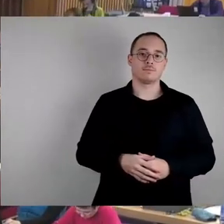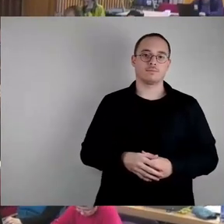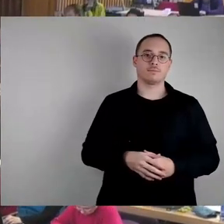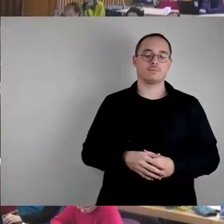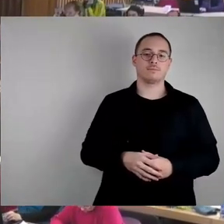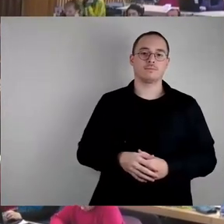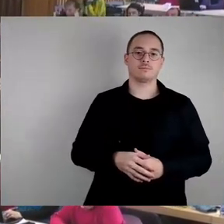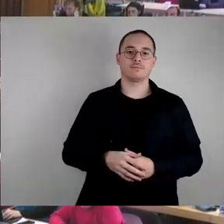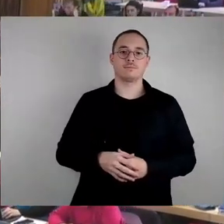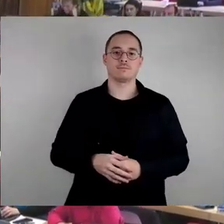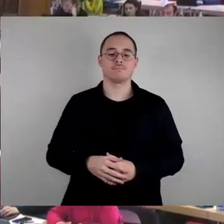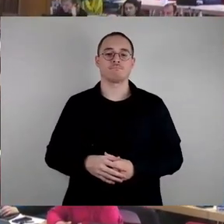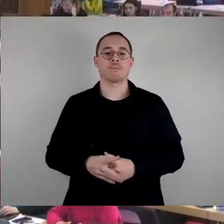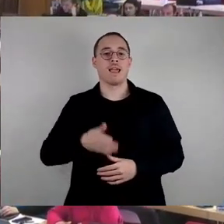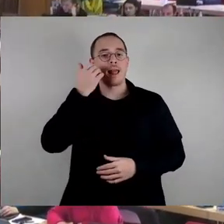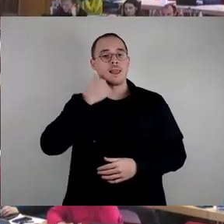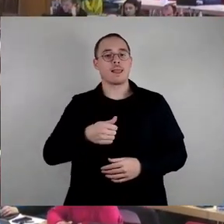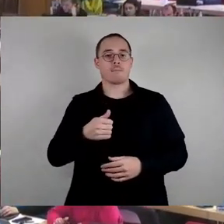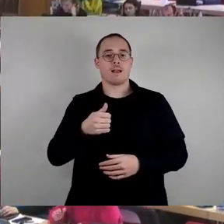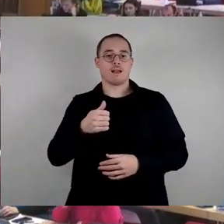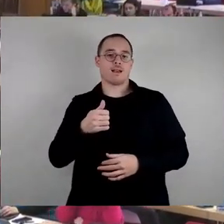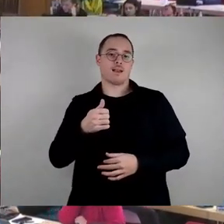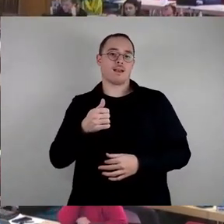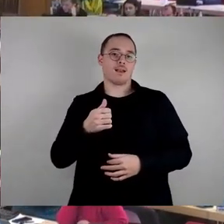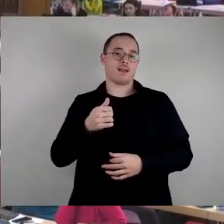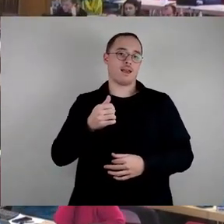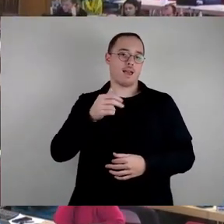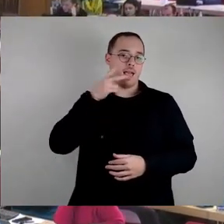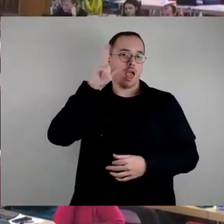Sehr geehrter Herr Oberbürgermeister, liebe Kolleginnen und Kollegen,